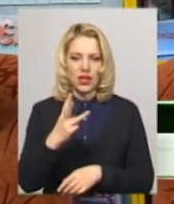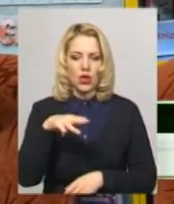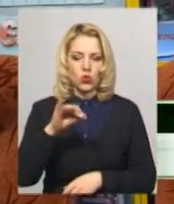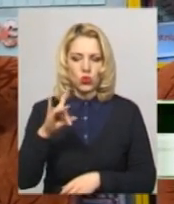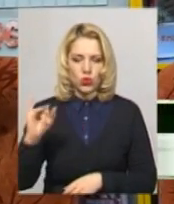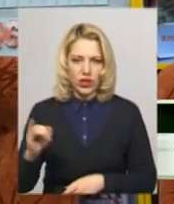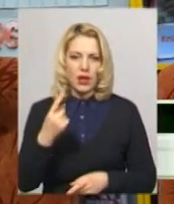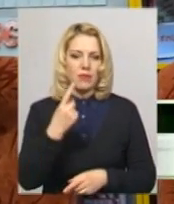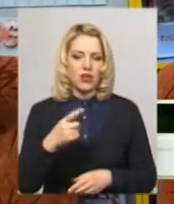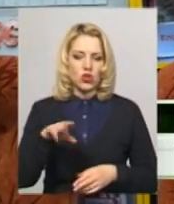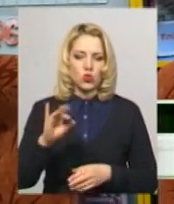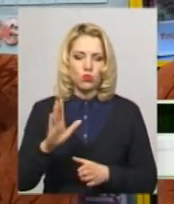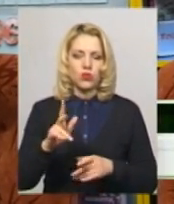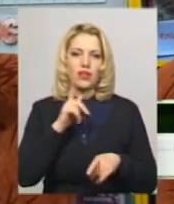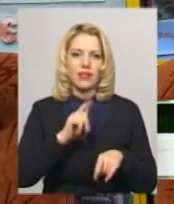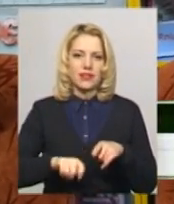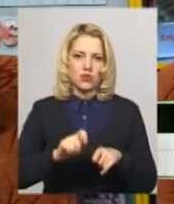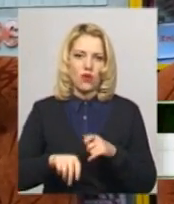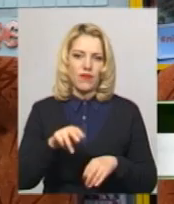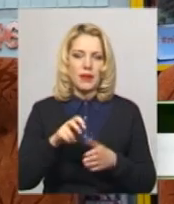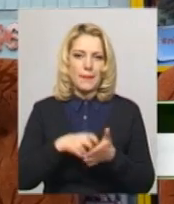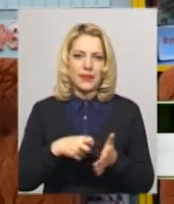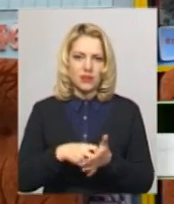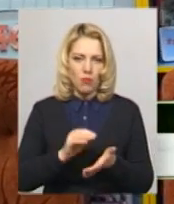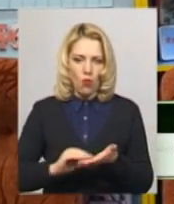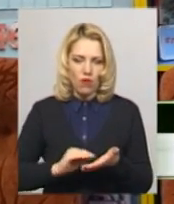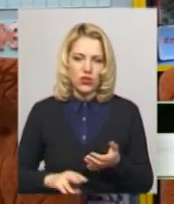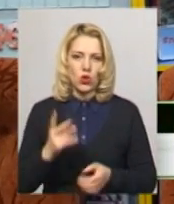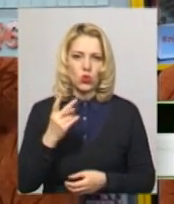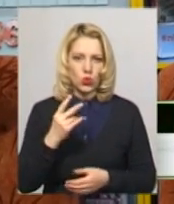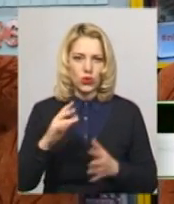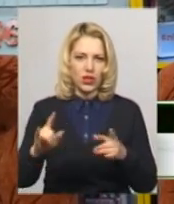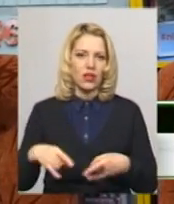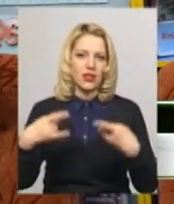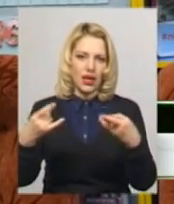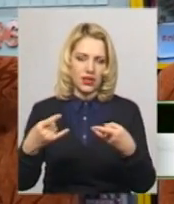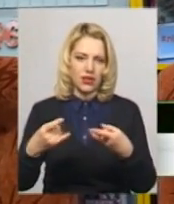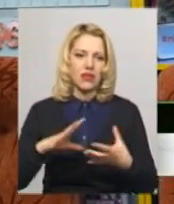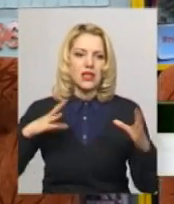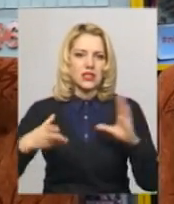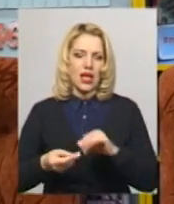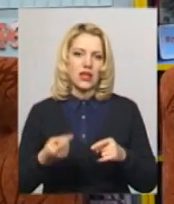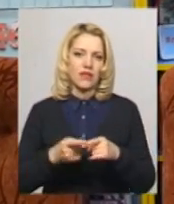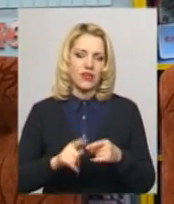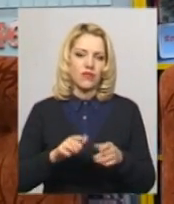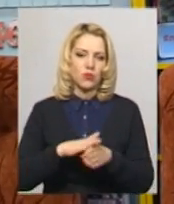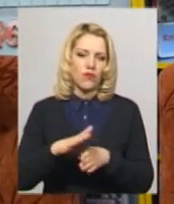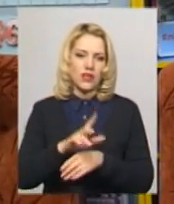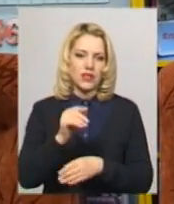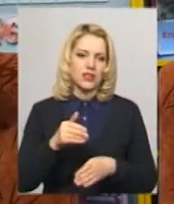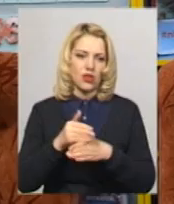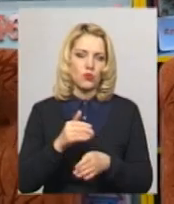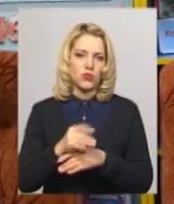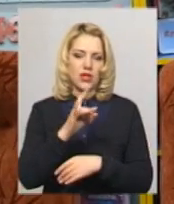Перший тур буде тестовий, письмовий. Другий тур у нас інтерактивний. Взагалі відбувається за допомогою